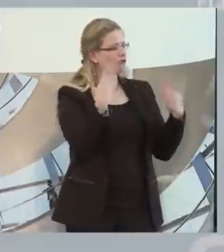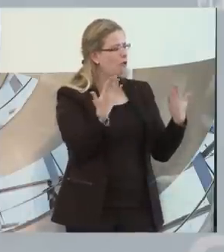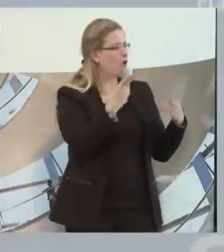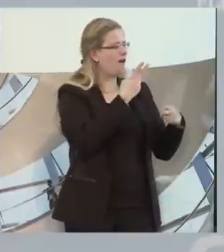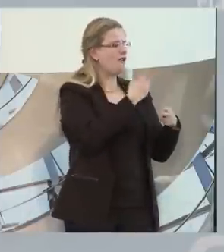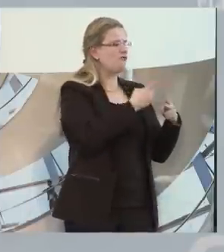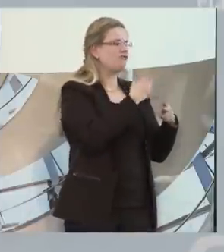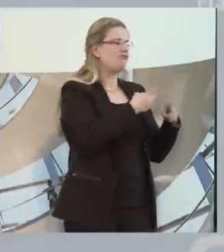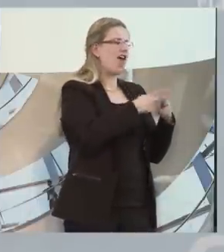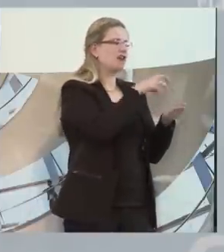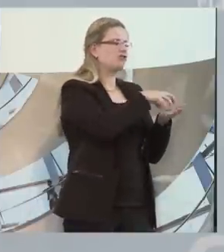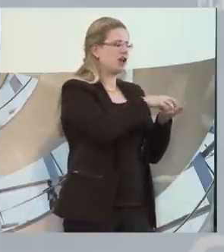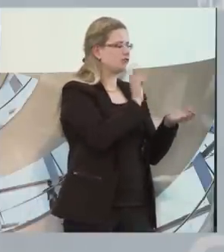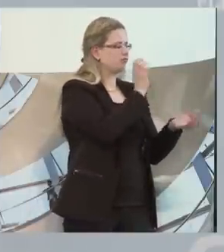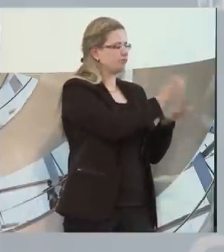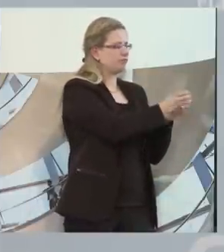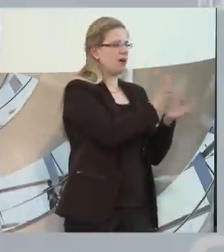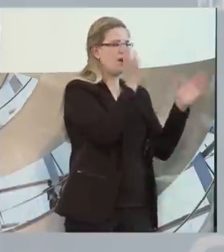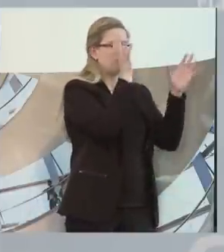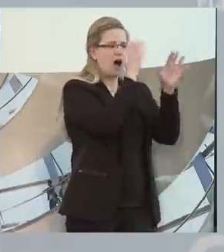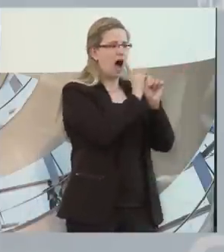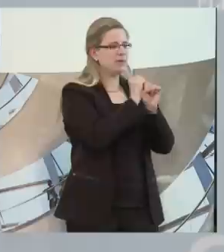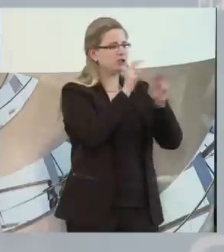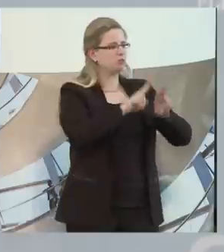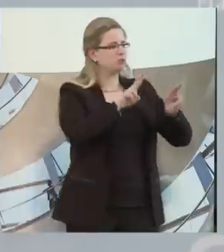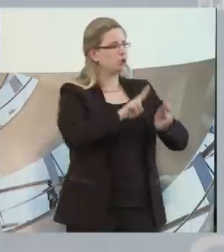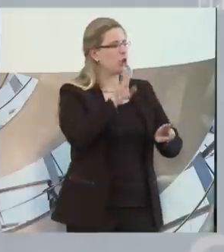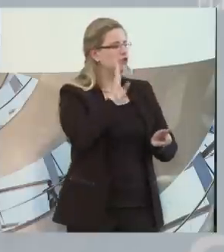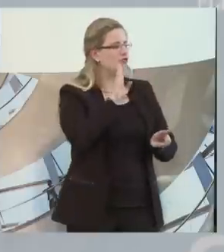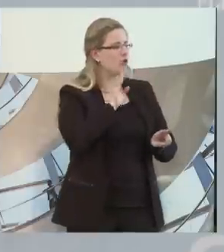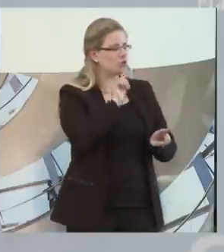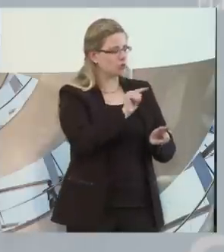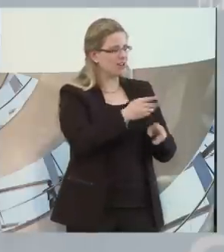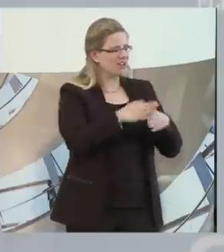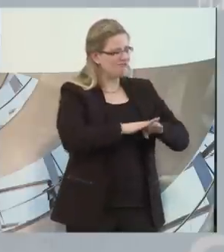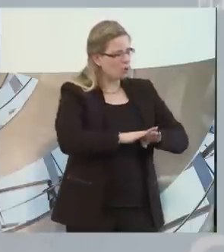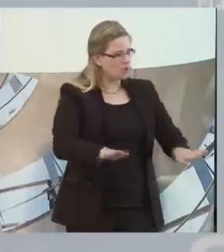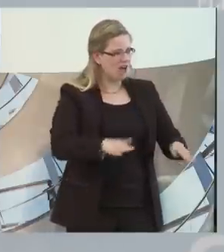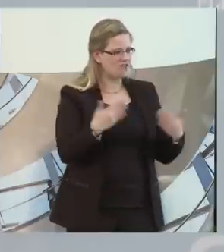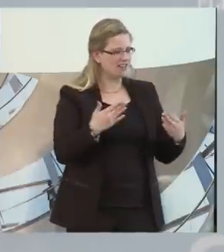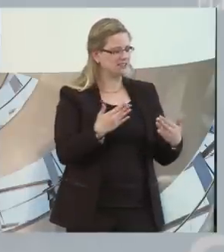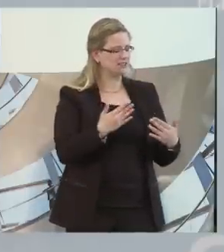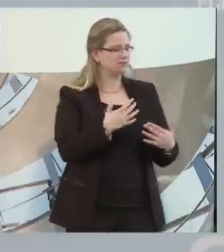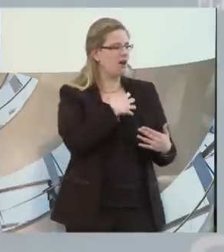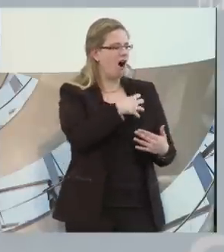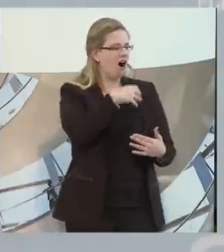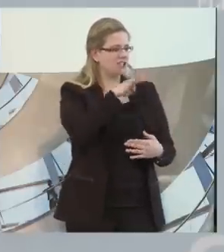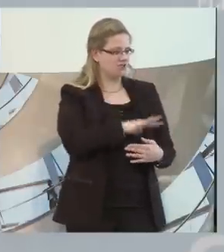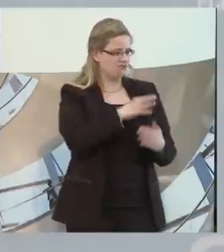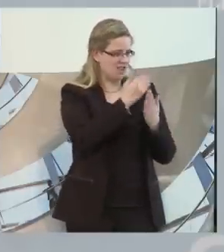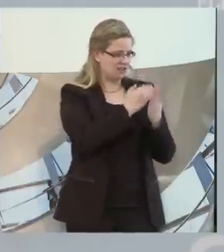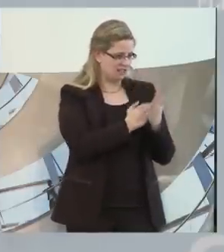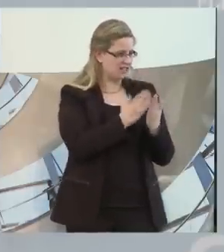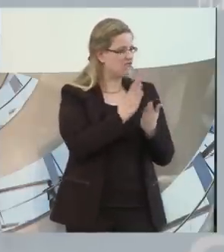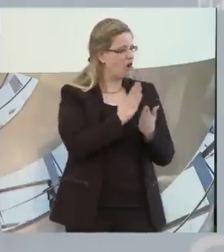unterbracht. Ja, wissen Sie, dass da die gesamte Finanzierungsgrundlage die sogenannten Hartz-IV-Gesetze sind? Weil man nämlich sagt, hat ja